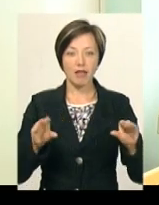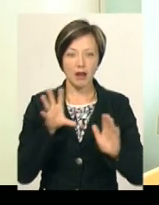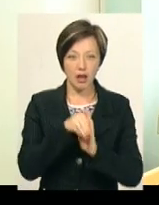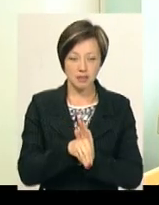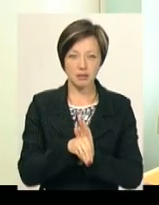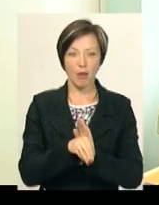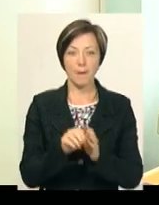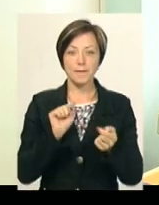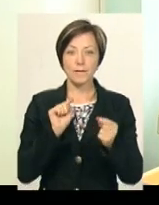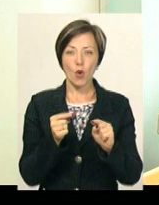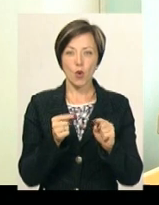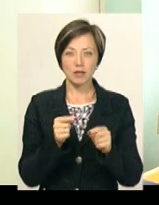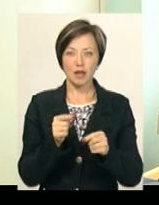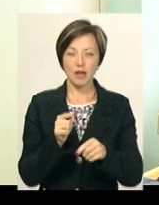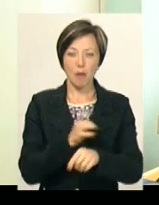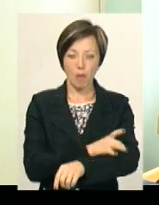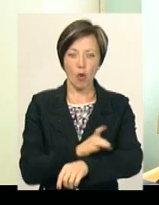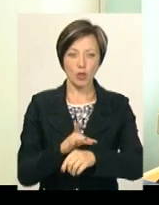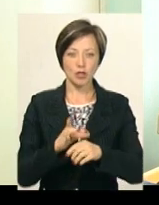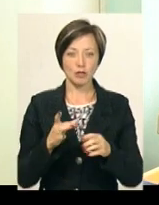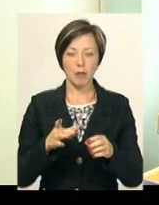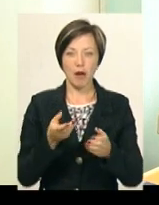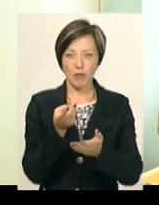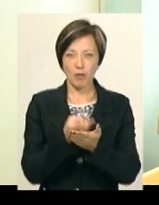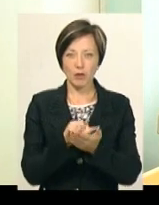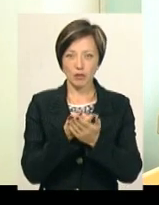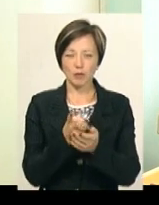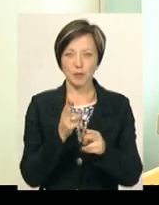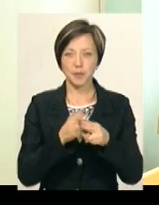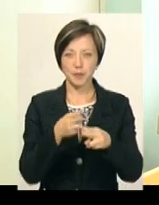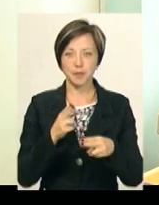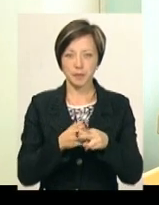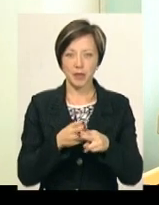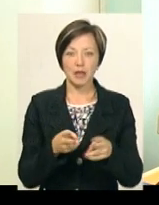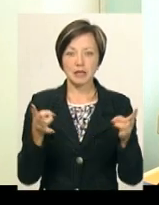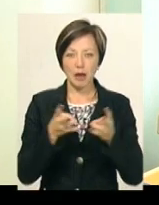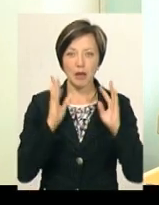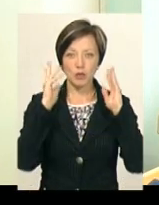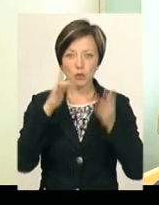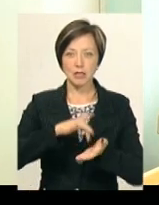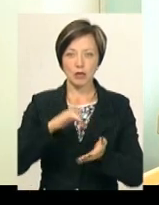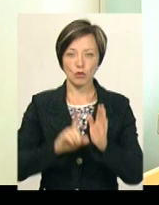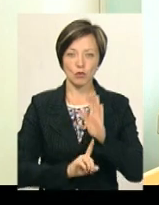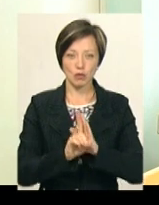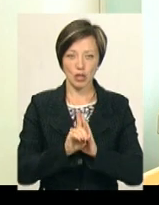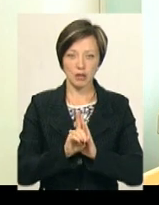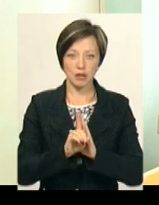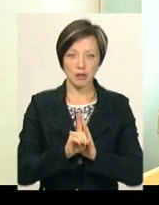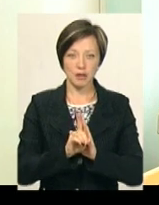числі з протипролужніми, чотири матраси, що вкрай необхідно для інсультного центру, який ми вже розпочали